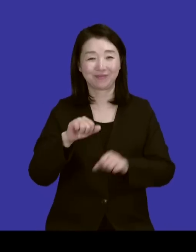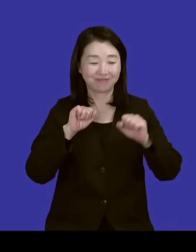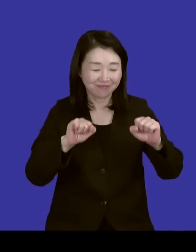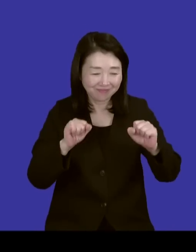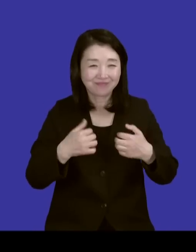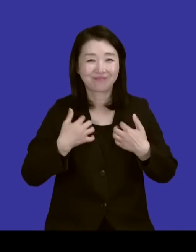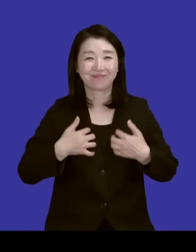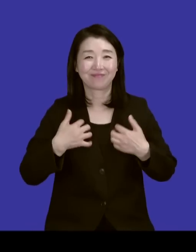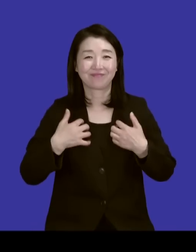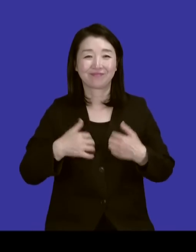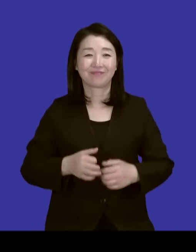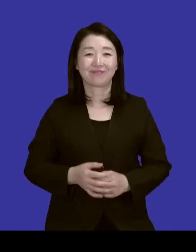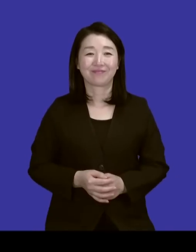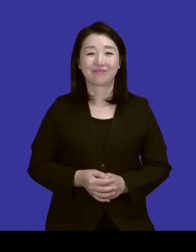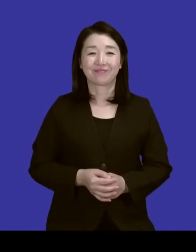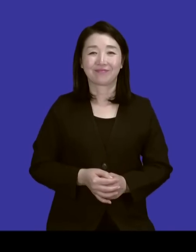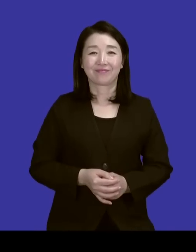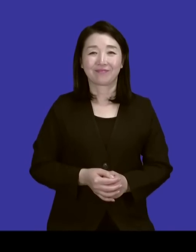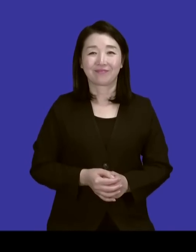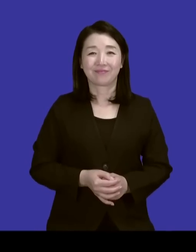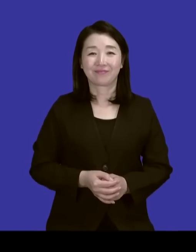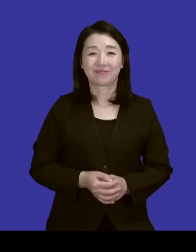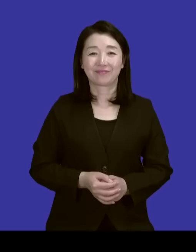반갑습니다. 반갑습니다. 목사님.